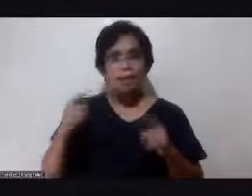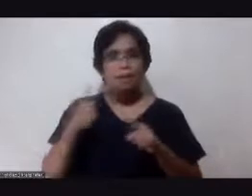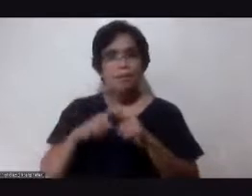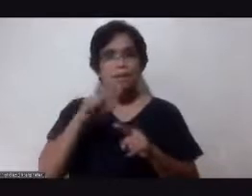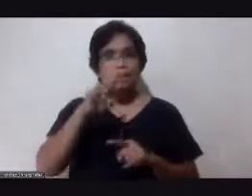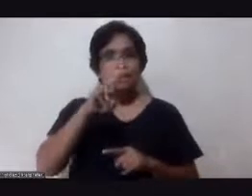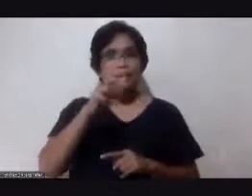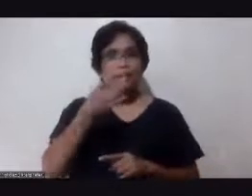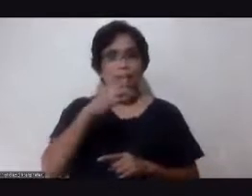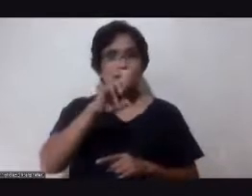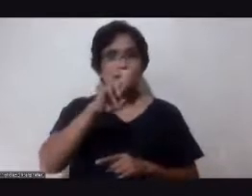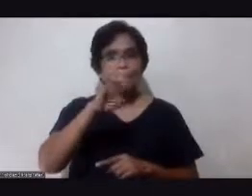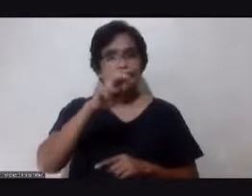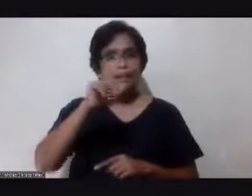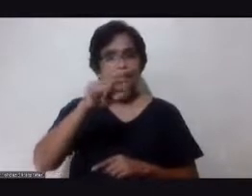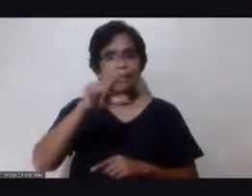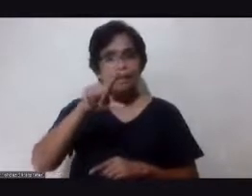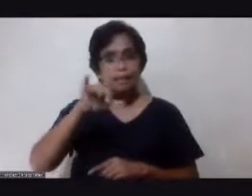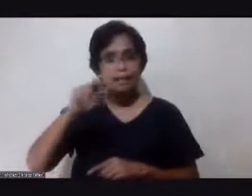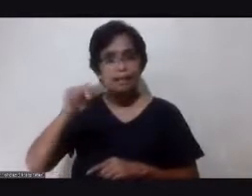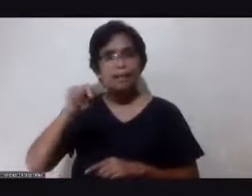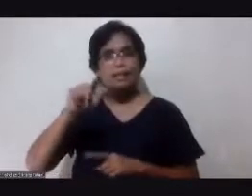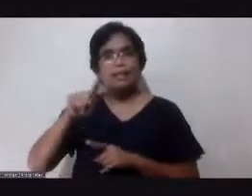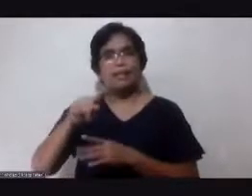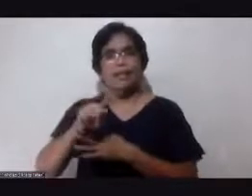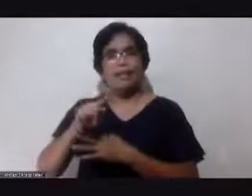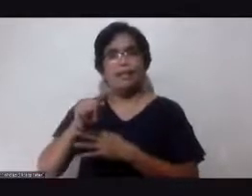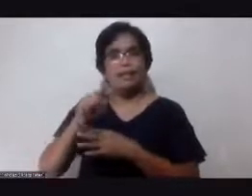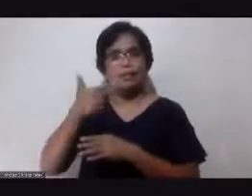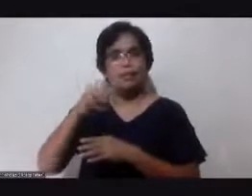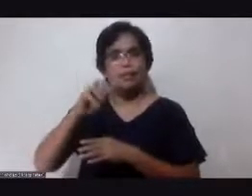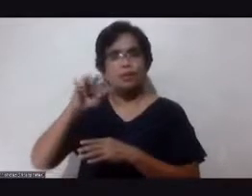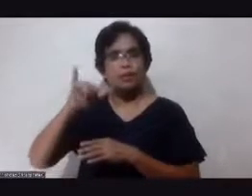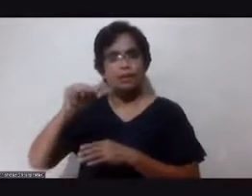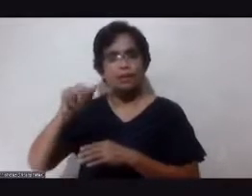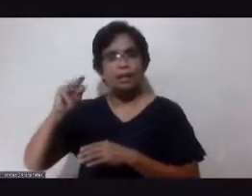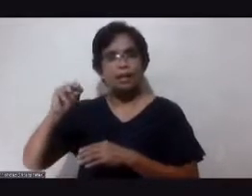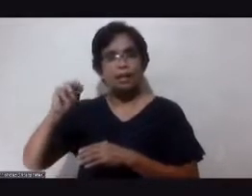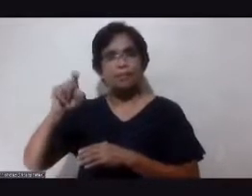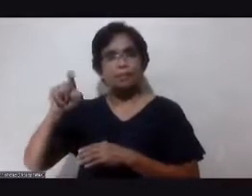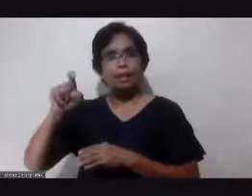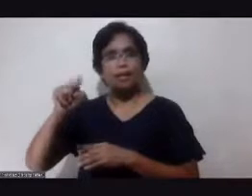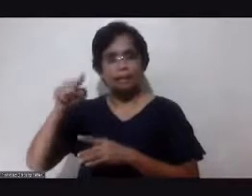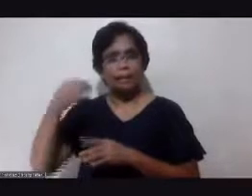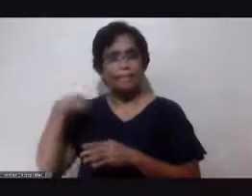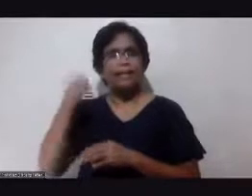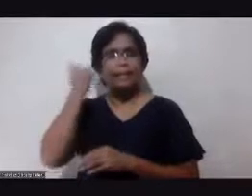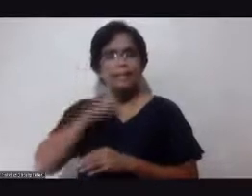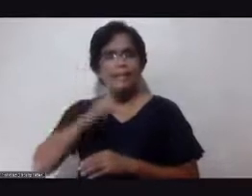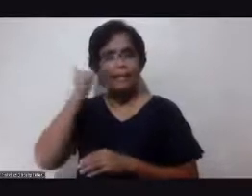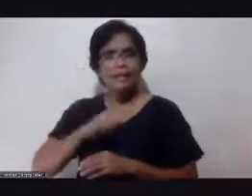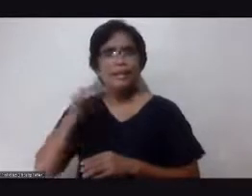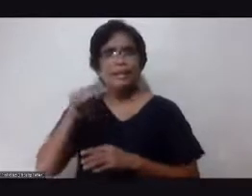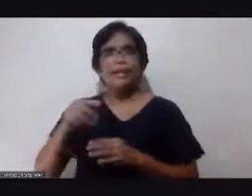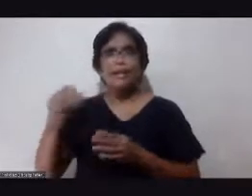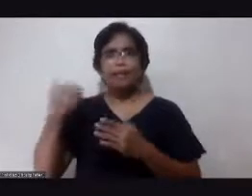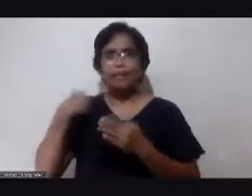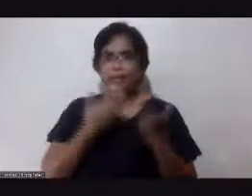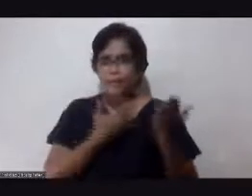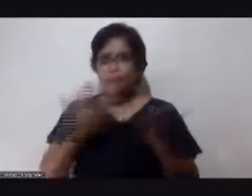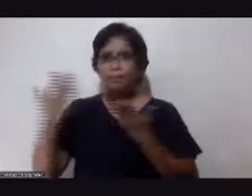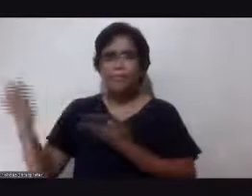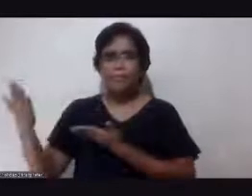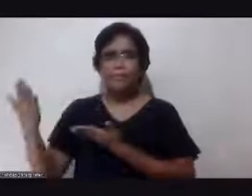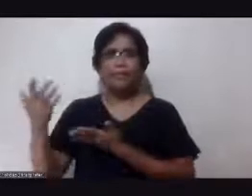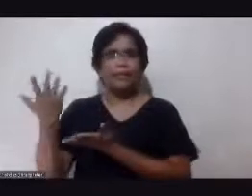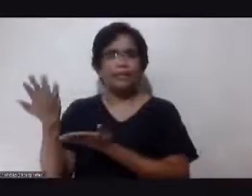Guya Max. Daily yan. May bawang akong Delight Salabat at Delight Thermetic Ginger para kahit sa labas ako